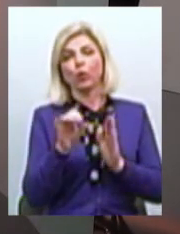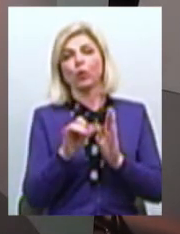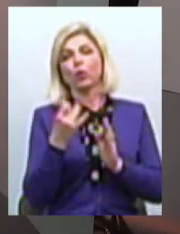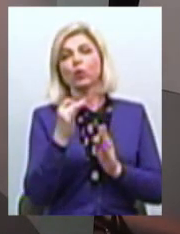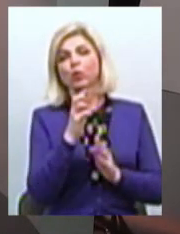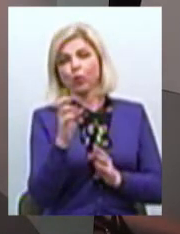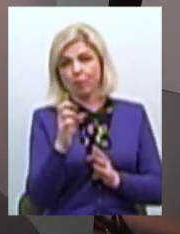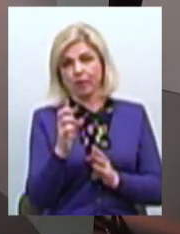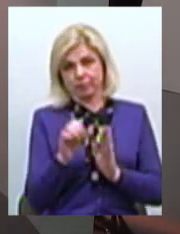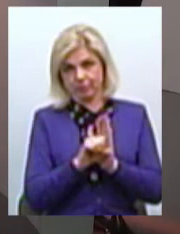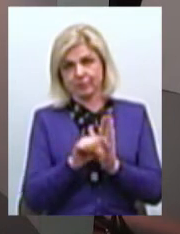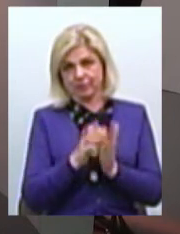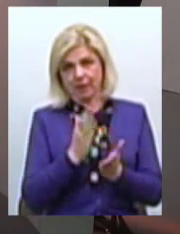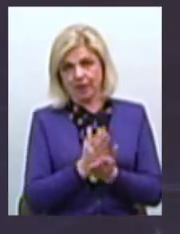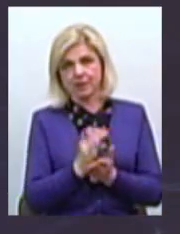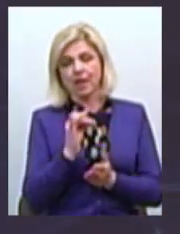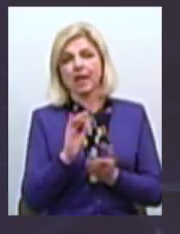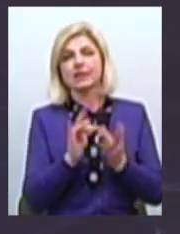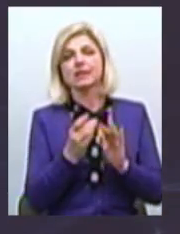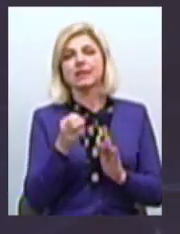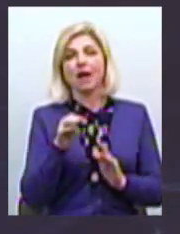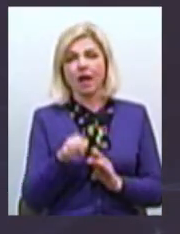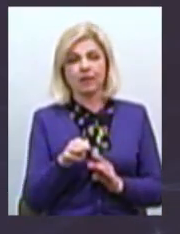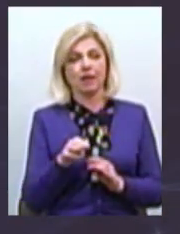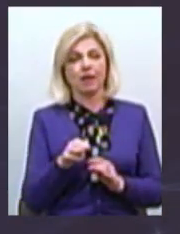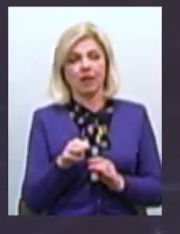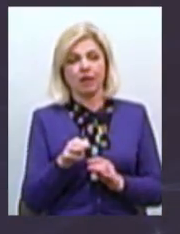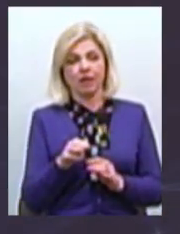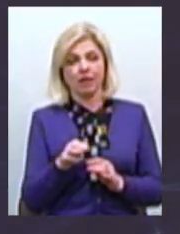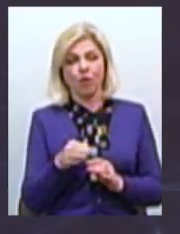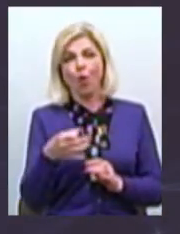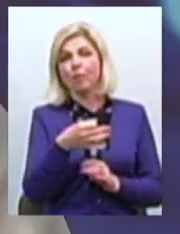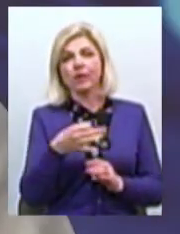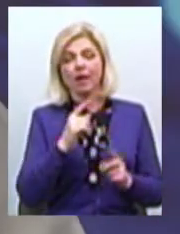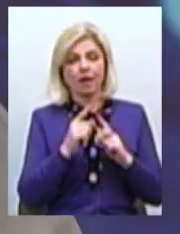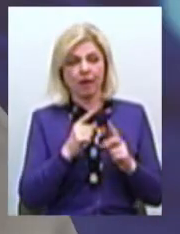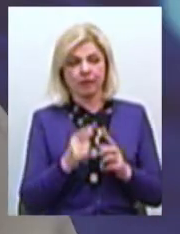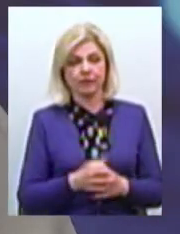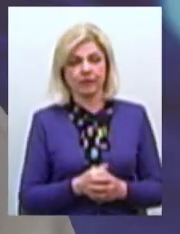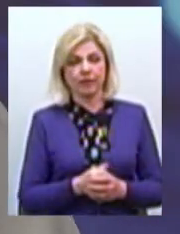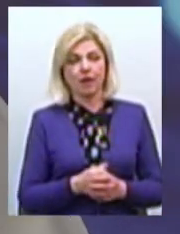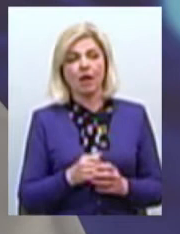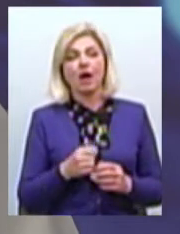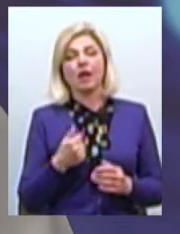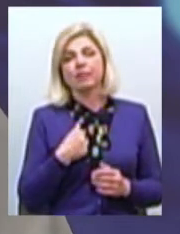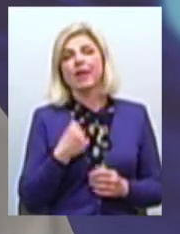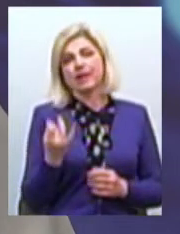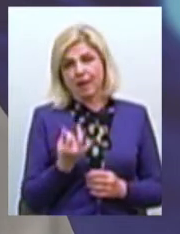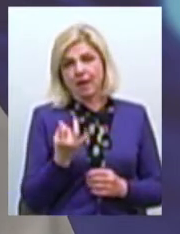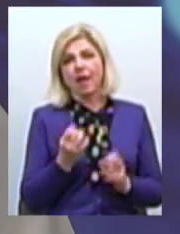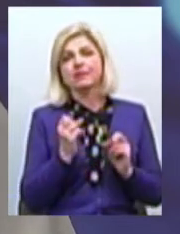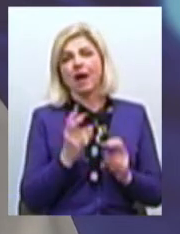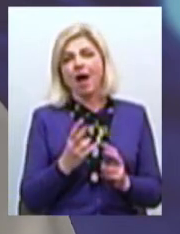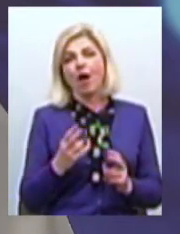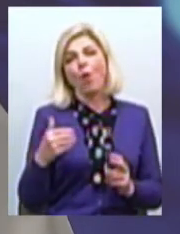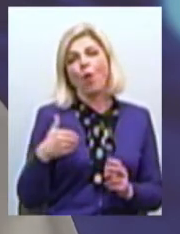обласної ради У нас цікавять більше такі прагматичні речі Як користь для мешканців Скільки,